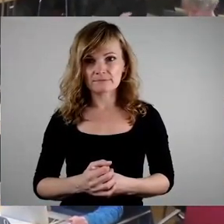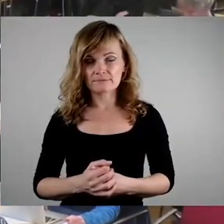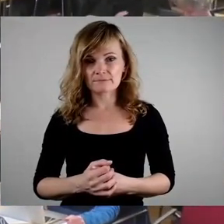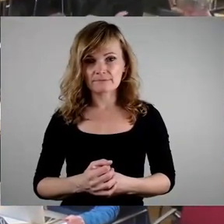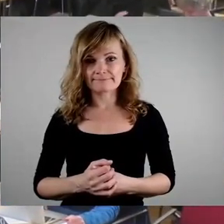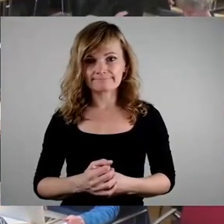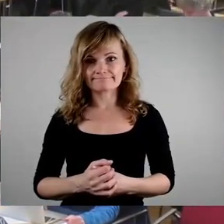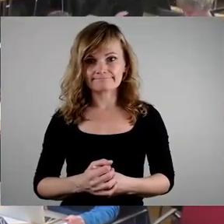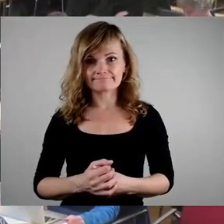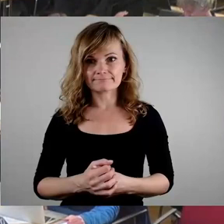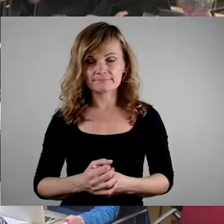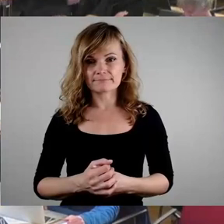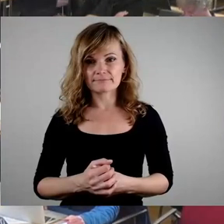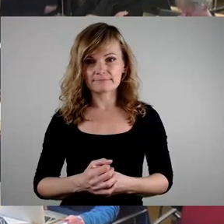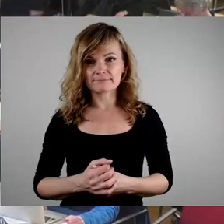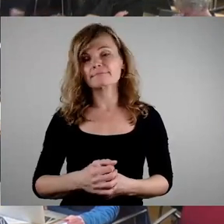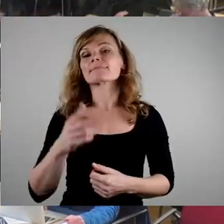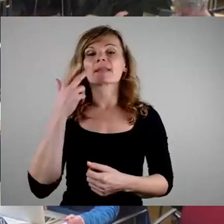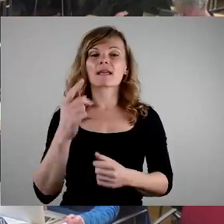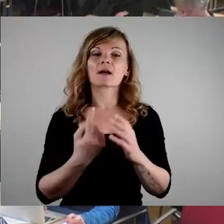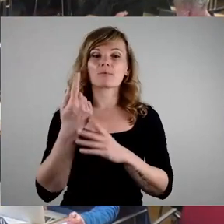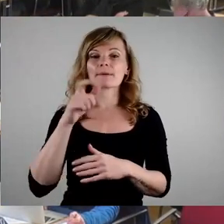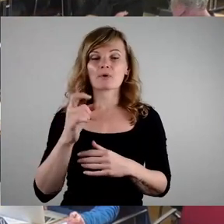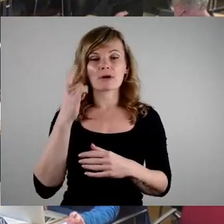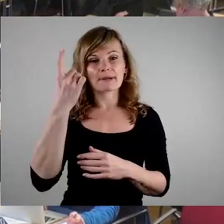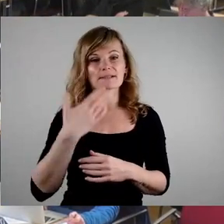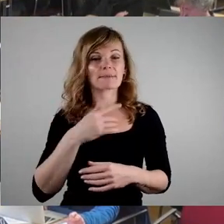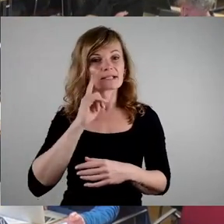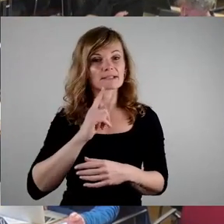Herr Oberbürgermeister, meine Damen und Herren,